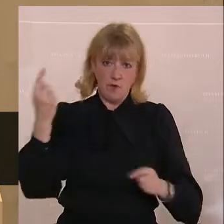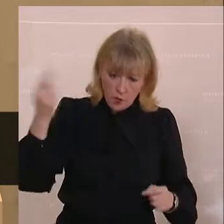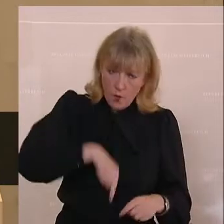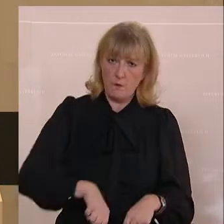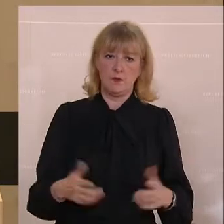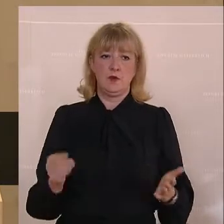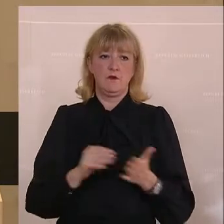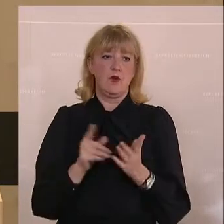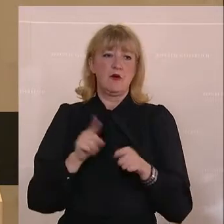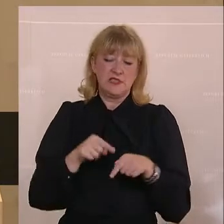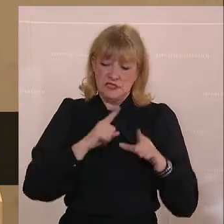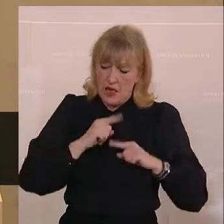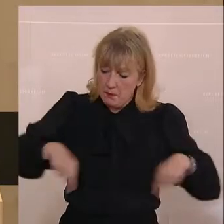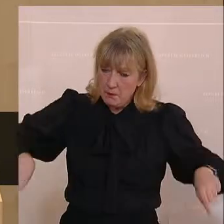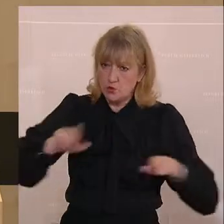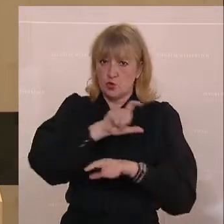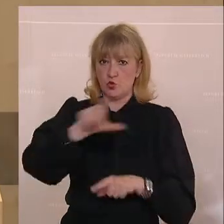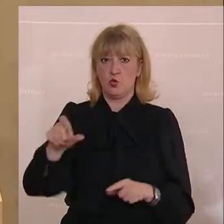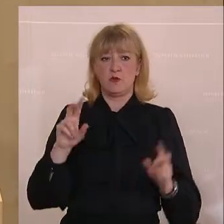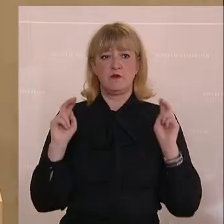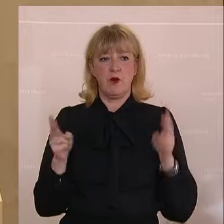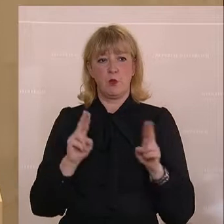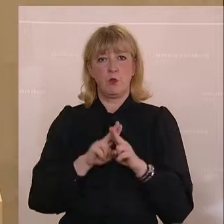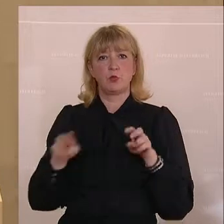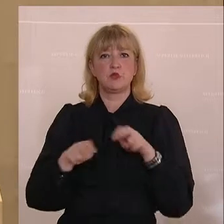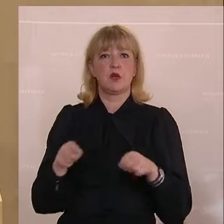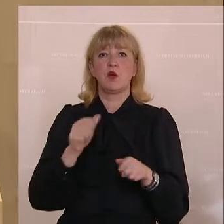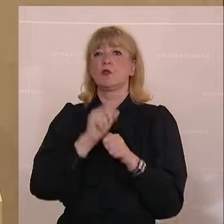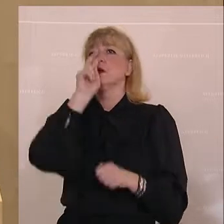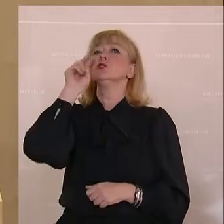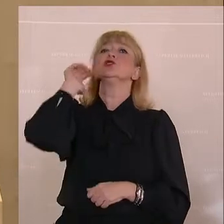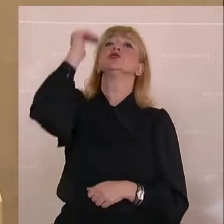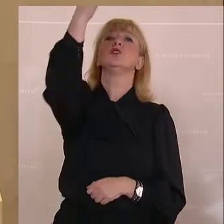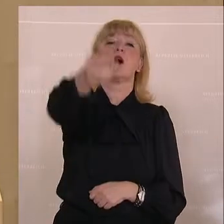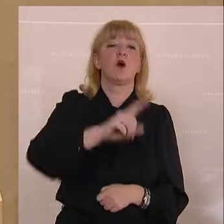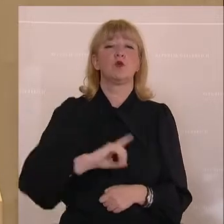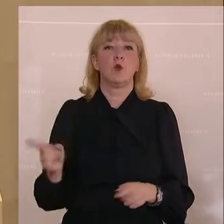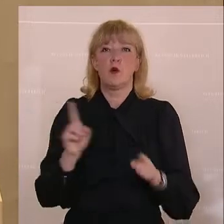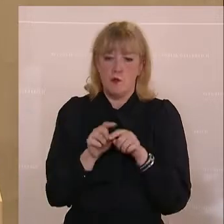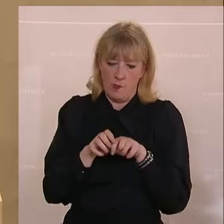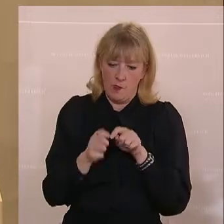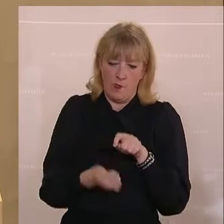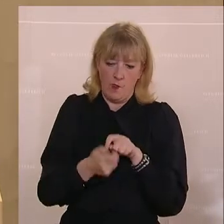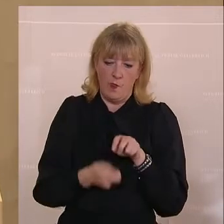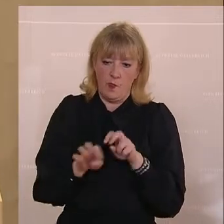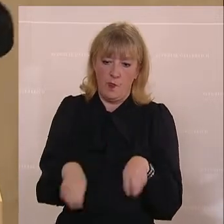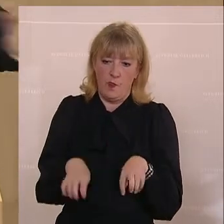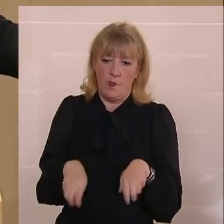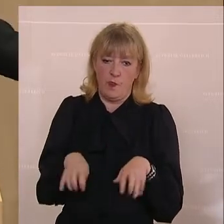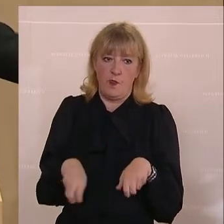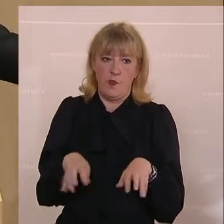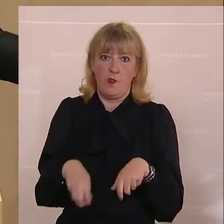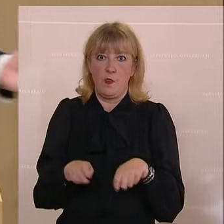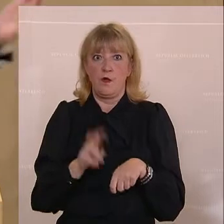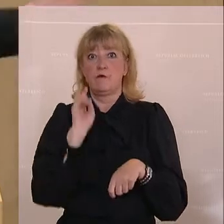Und die sind hausgemacht, weil diese Bundesregierung einfach nicht nach vorne blickt, sondern weil sie einfach knausern. Nach vorne geblickt, Geld